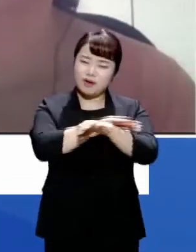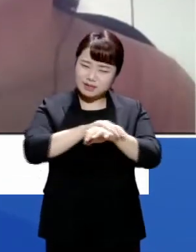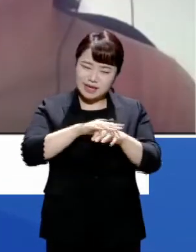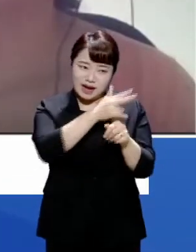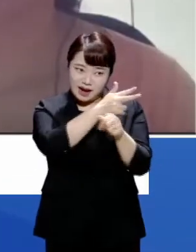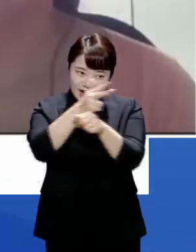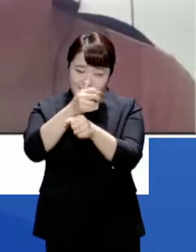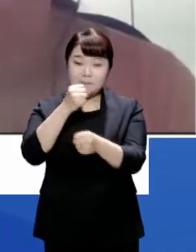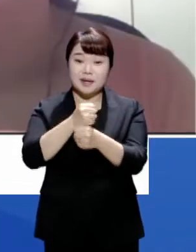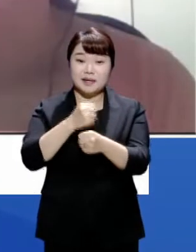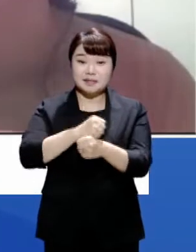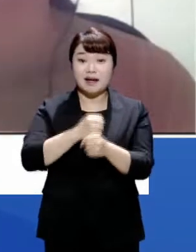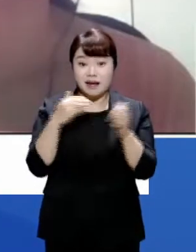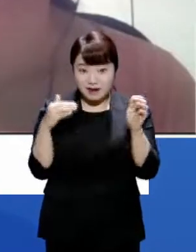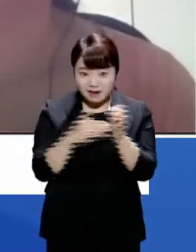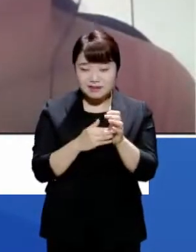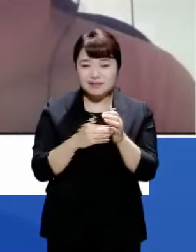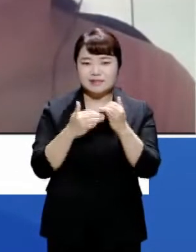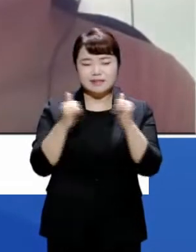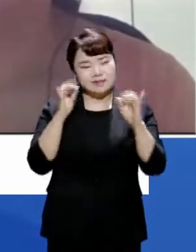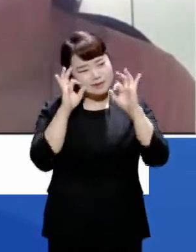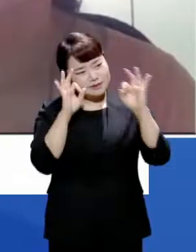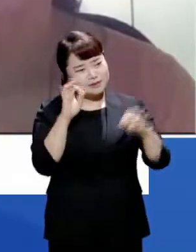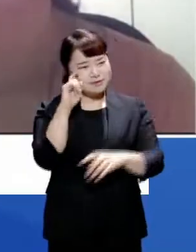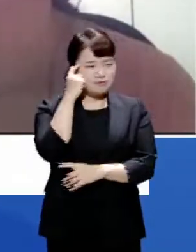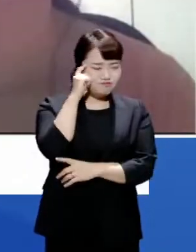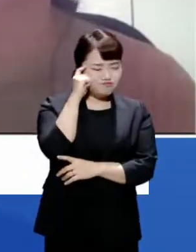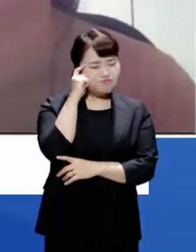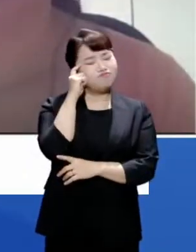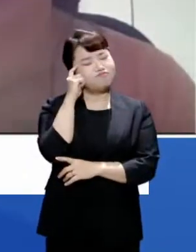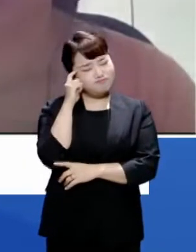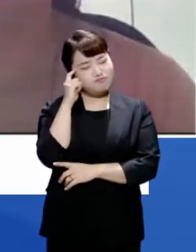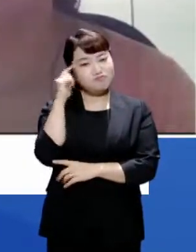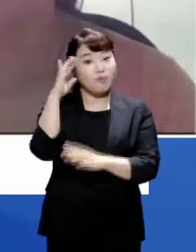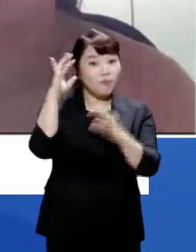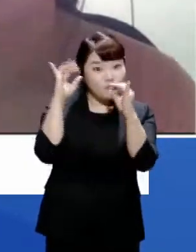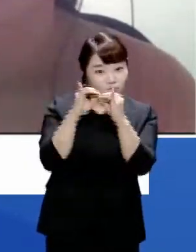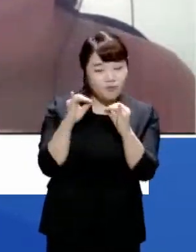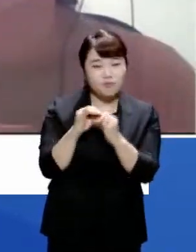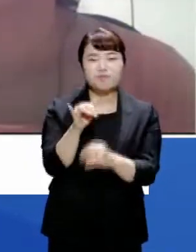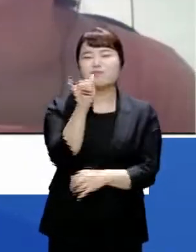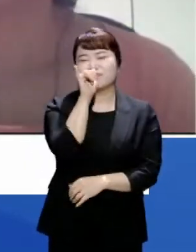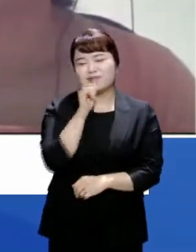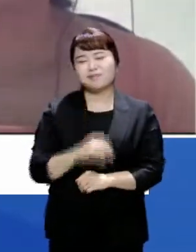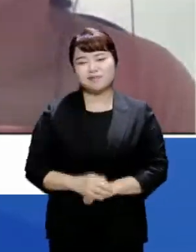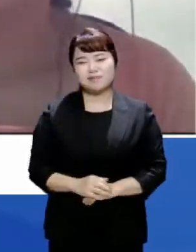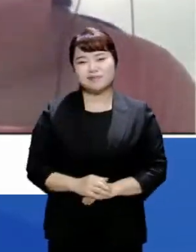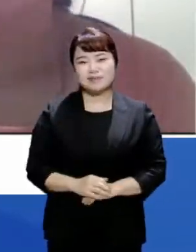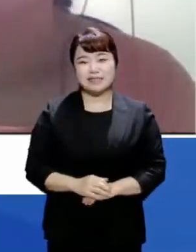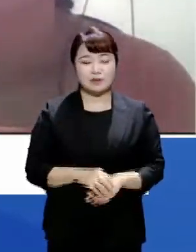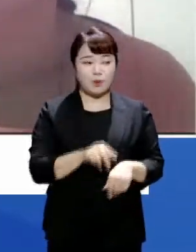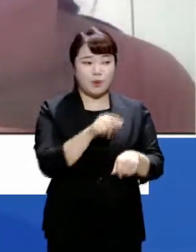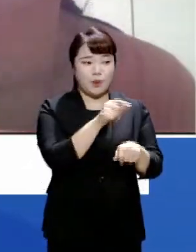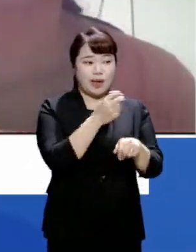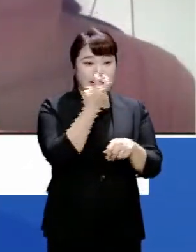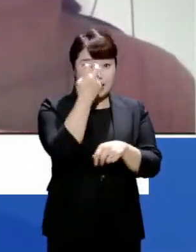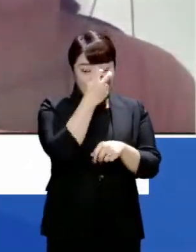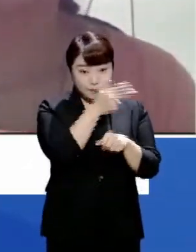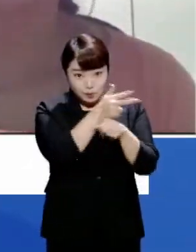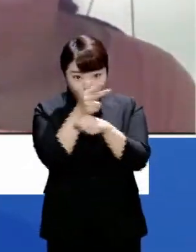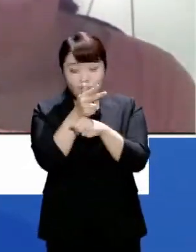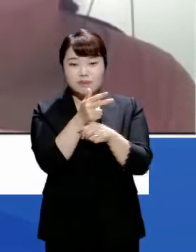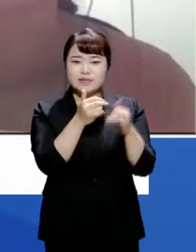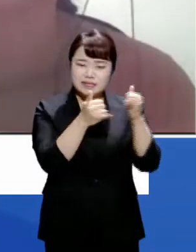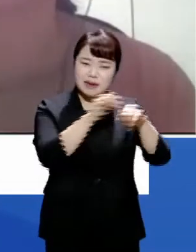만들어졌기 때문에 또 많은 분들이 영화를 보시고 더 공감해 주신 것 같습니다. 감독님이 이렇게 균형감 있게